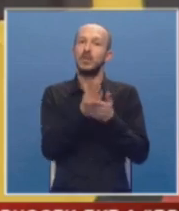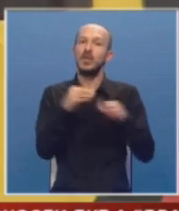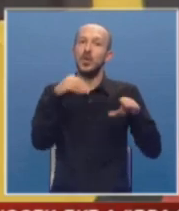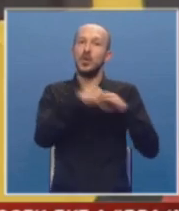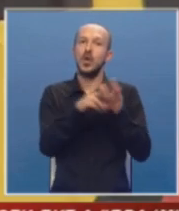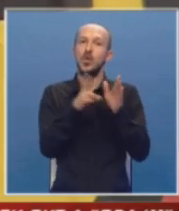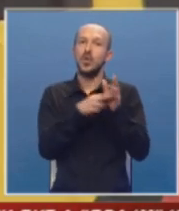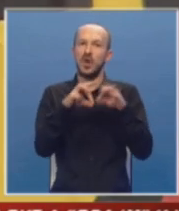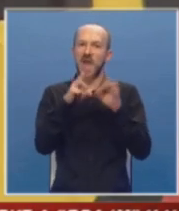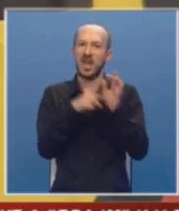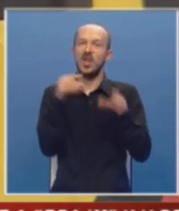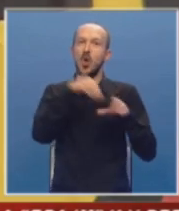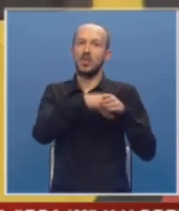odlagan nuklearni otpad.